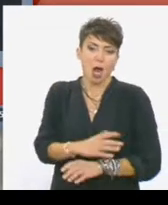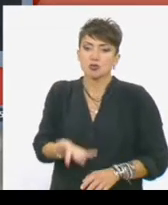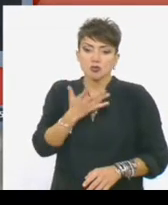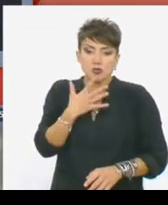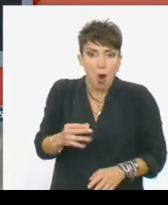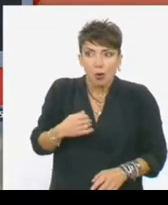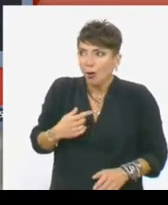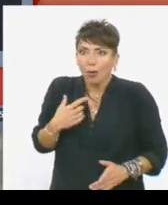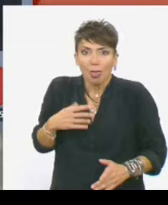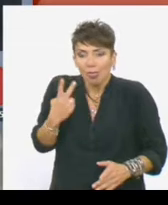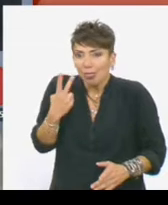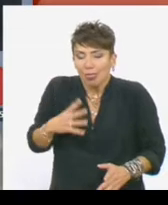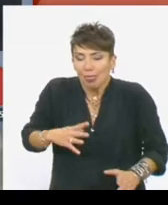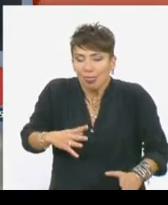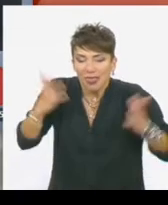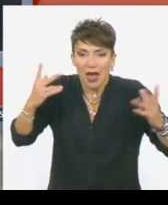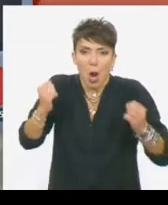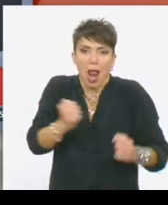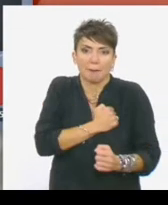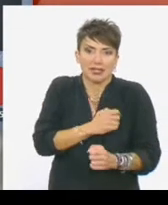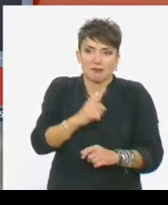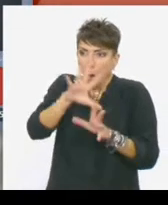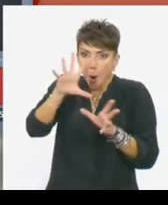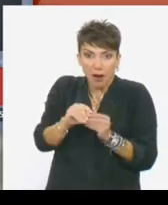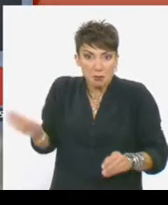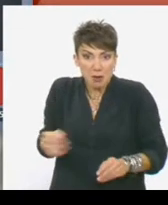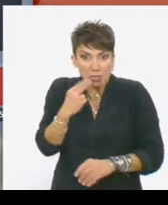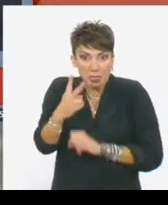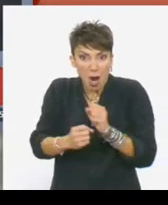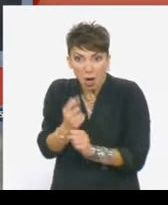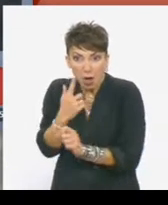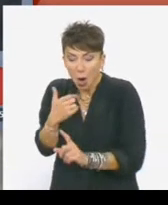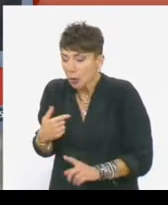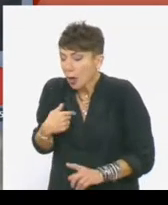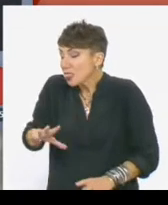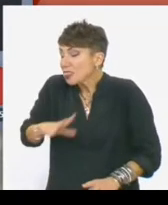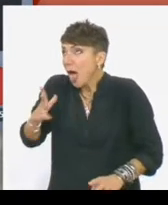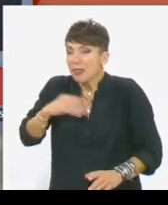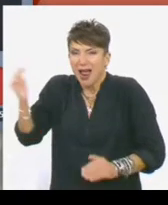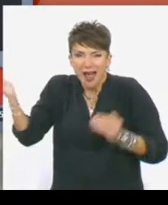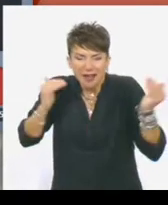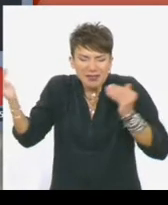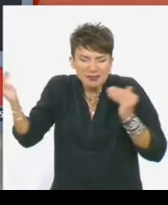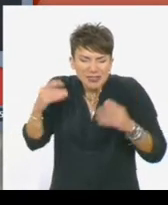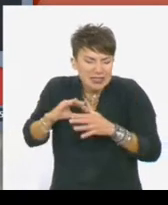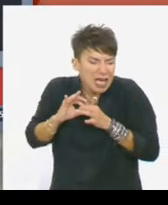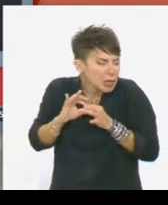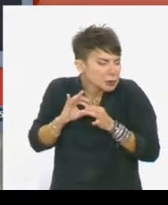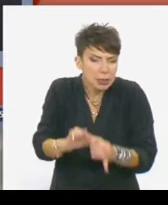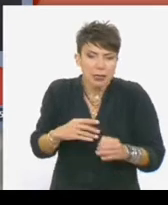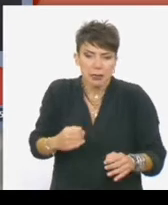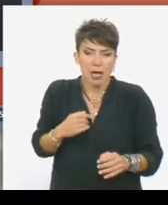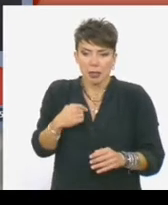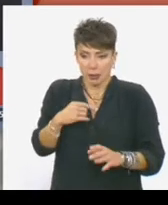ήθελα, δεν ήθελα να το πιστέψω ότι γινόταν αυτό επί δύο χρόνια, έτσι. Πήγα και έδωσα πρώτος κατάσεις. Γιατί πήγα